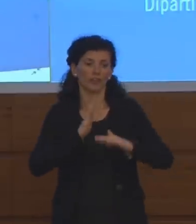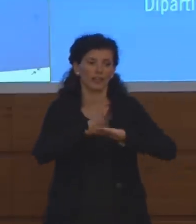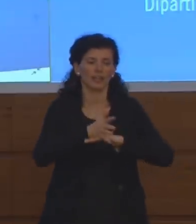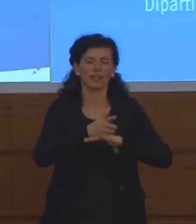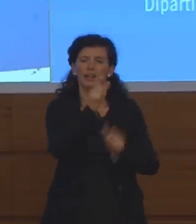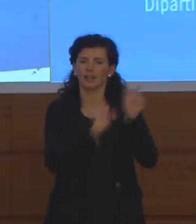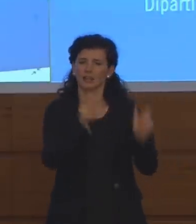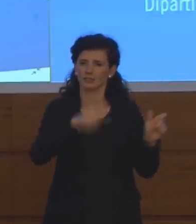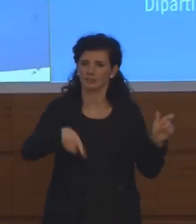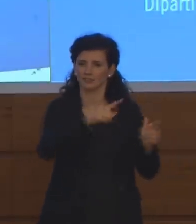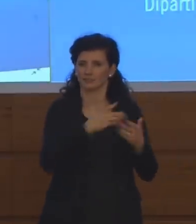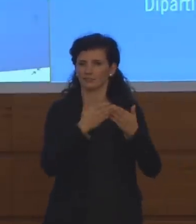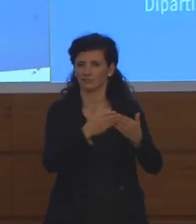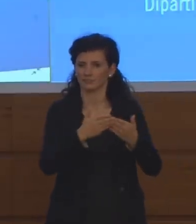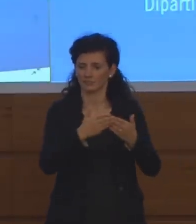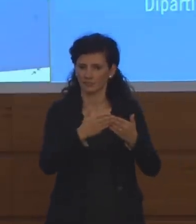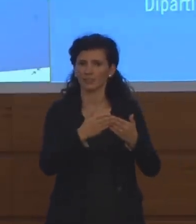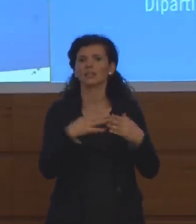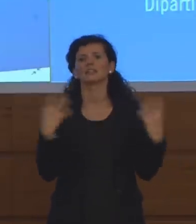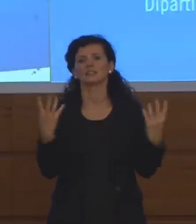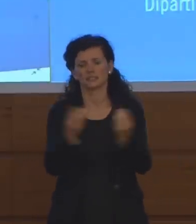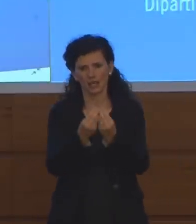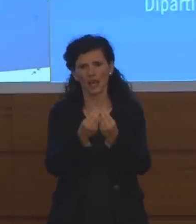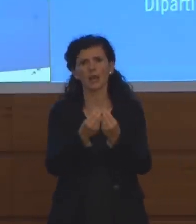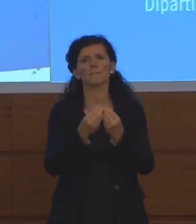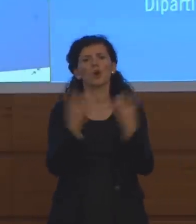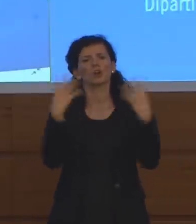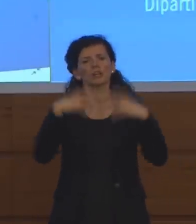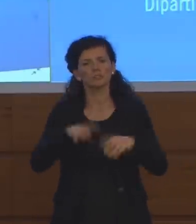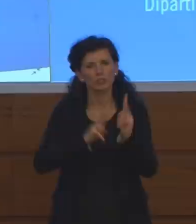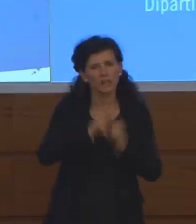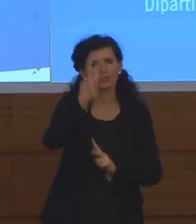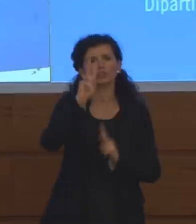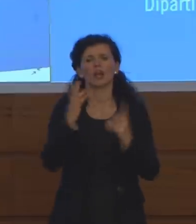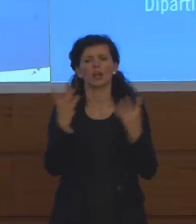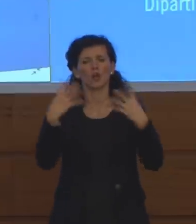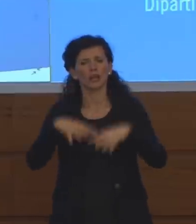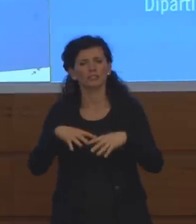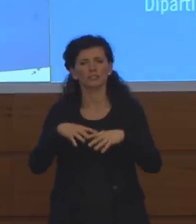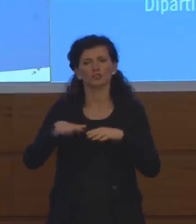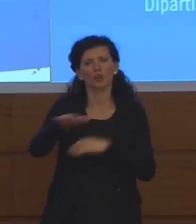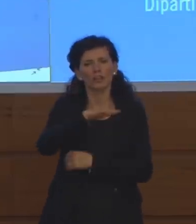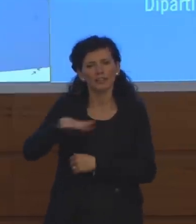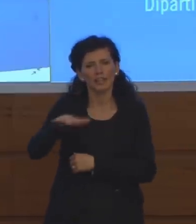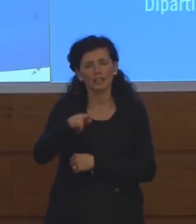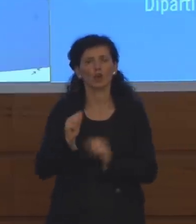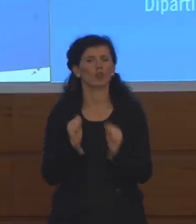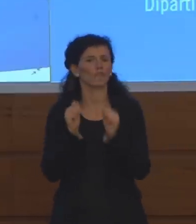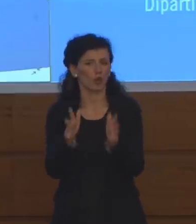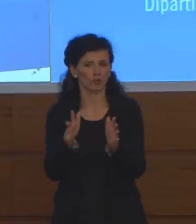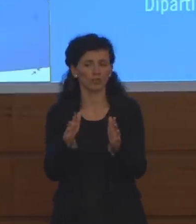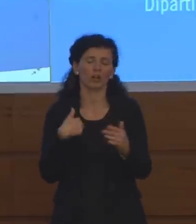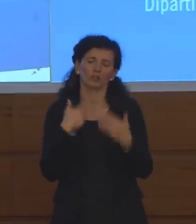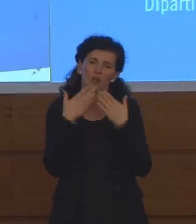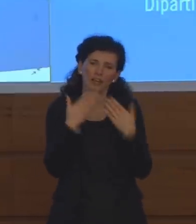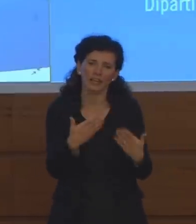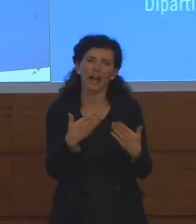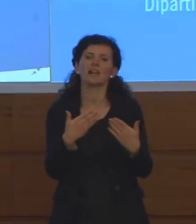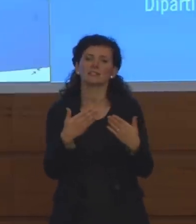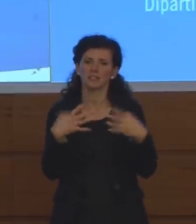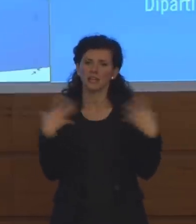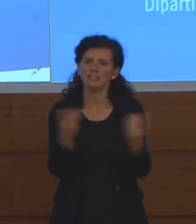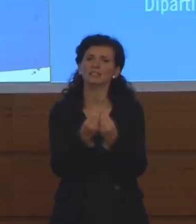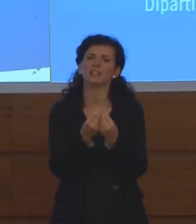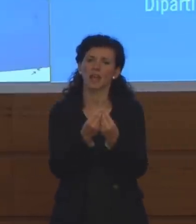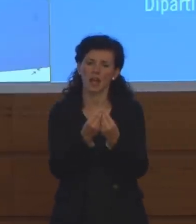sia da parte delle organizzazioni nazionali che le organizzazioni territoriali di volontariato e li voglio ringraziare insieme a